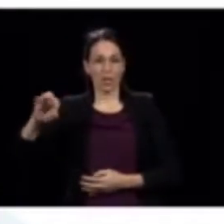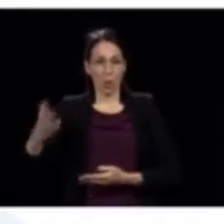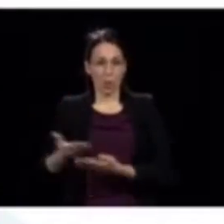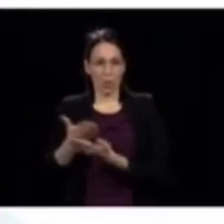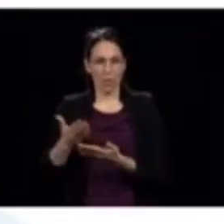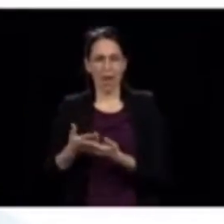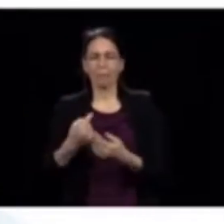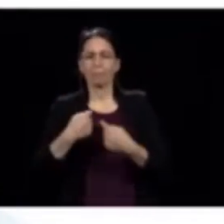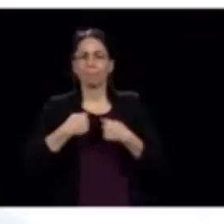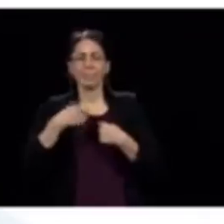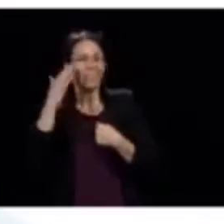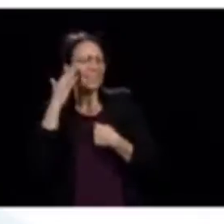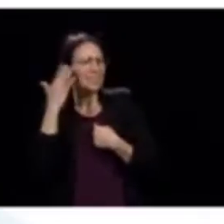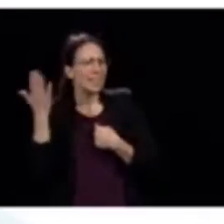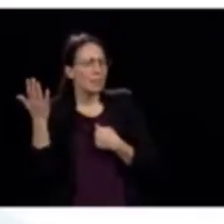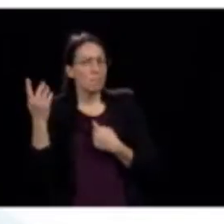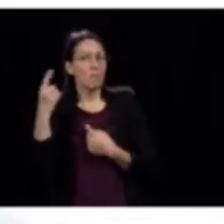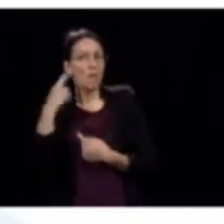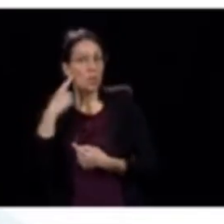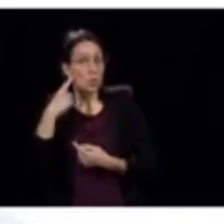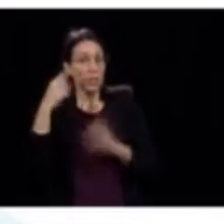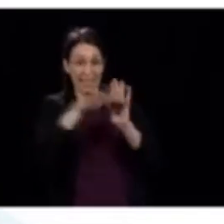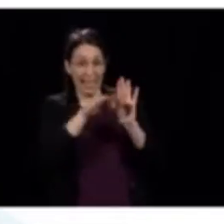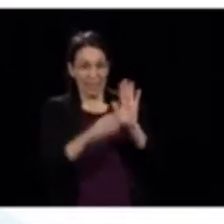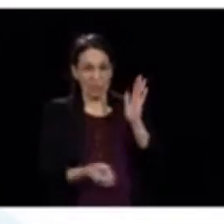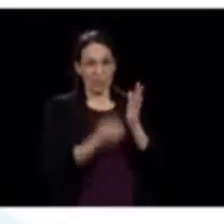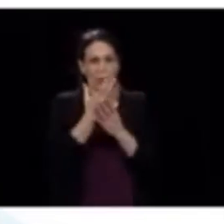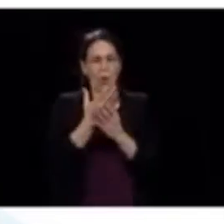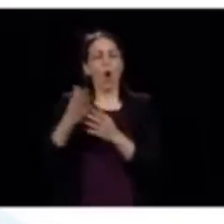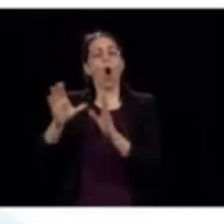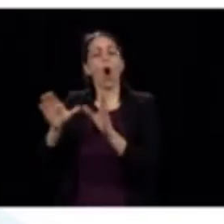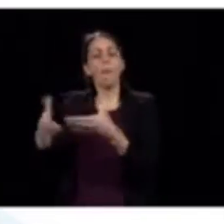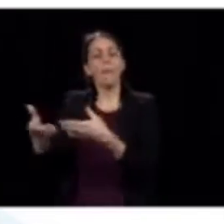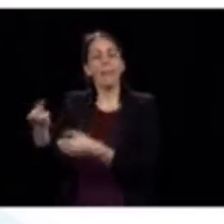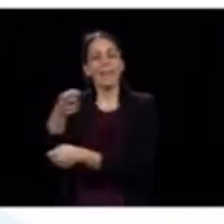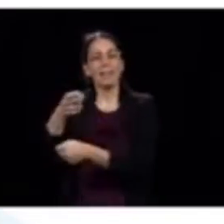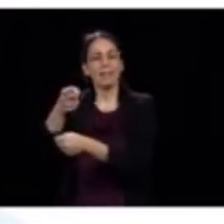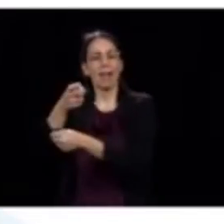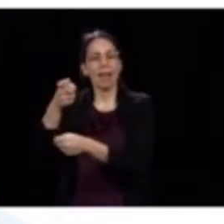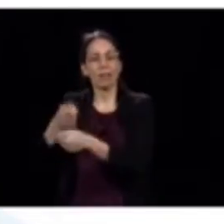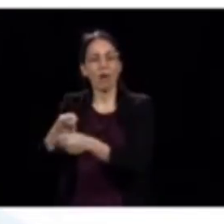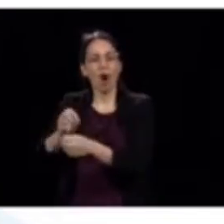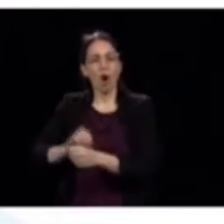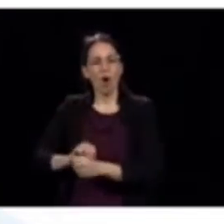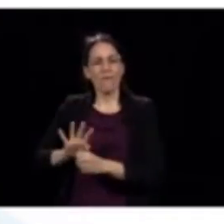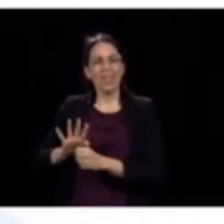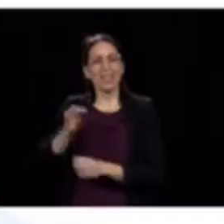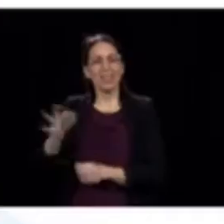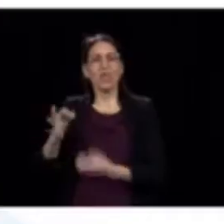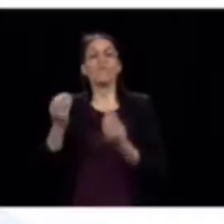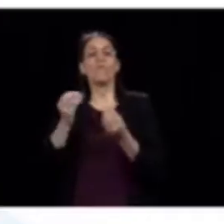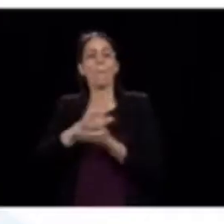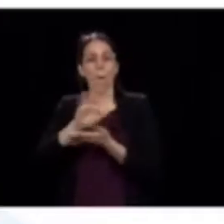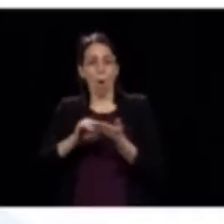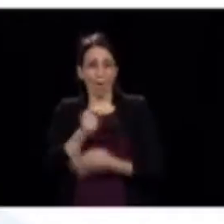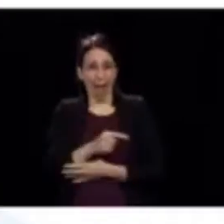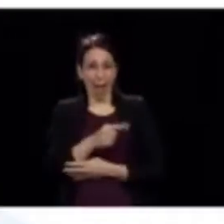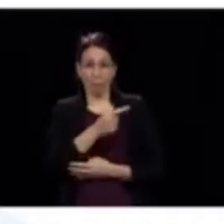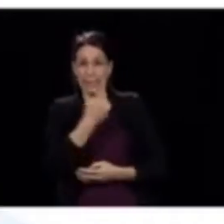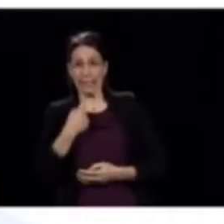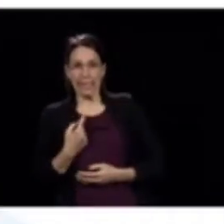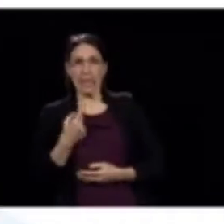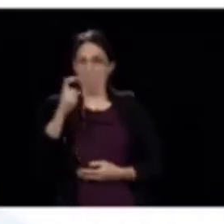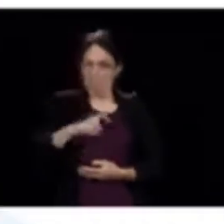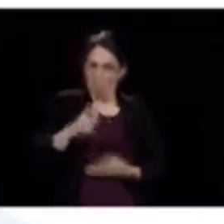le… je pourrais vous donner le nom du comité, là, peut-être le comité directeur COVID-19 de la région de Montréal, comme quoi on devait rouvrir les blocs